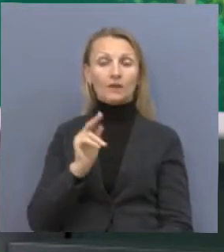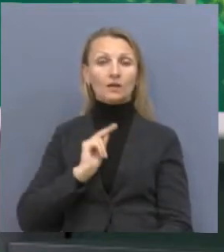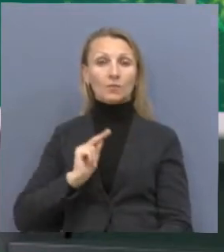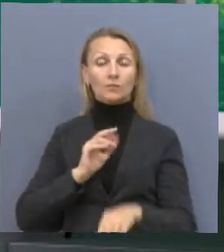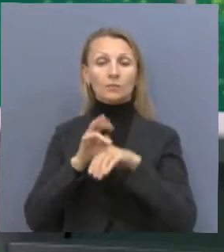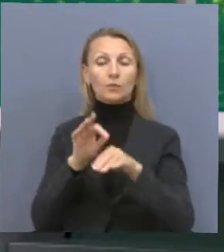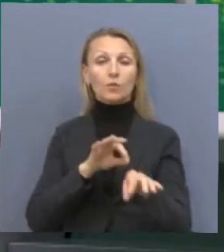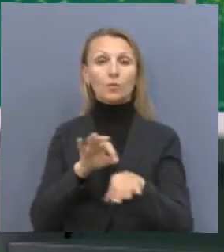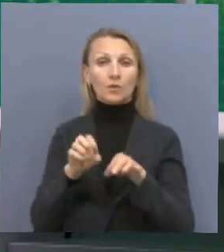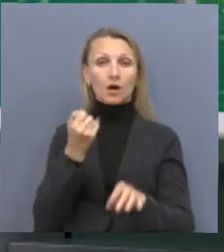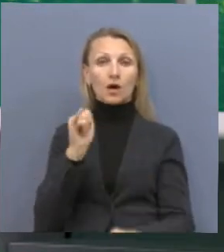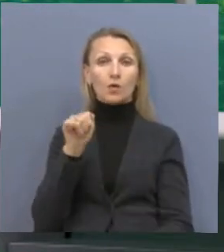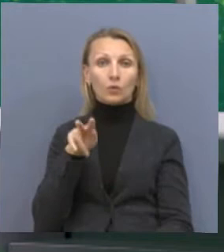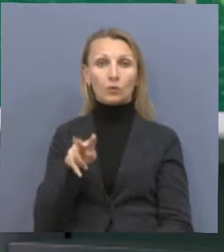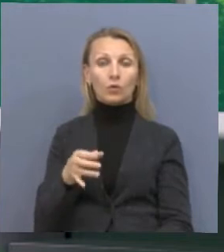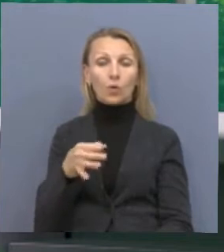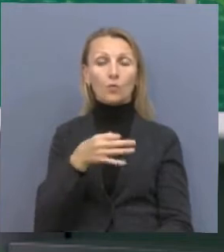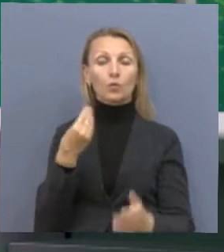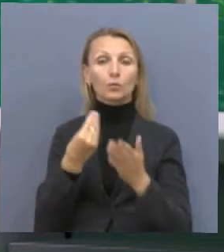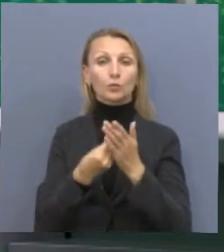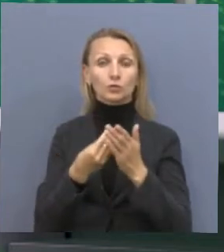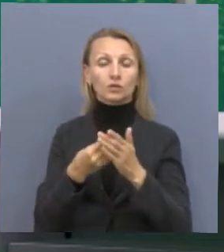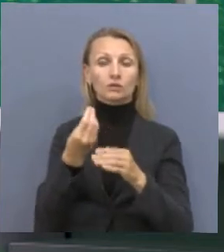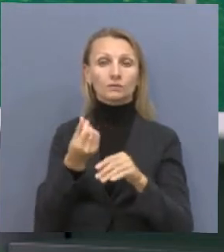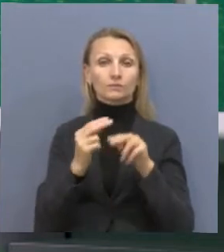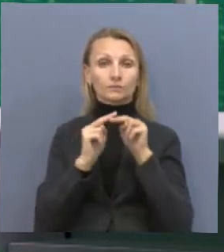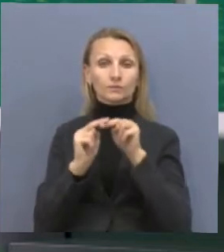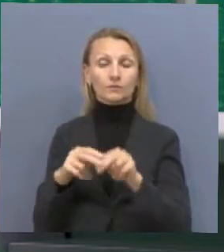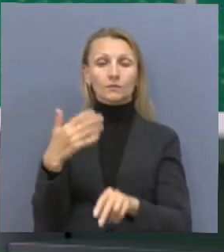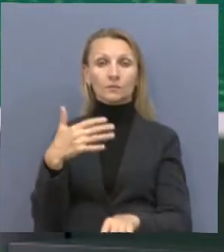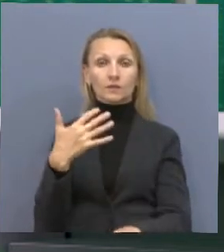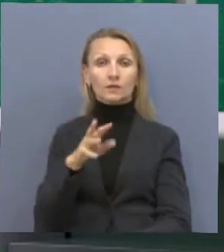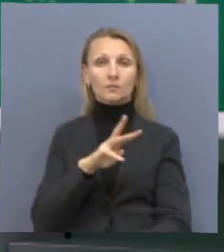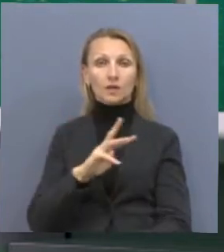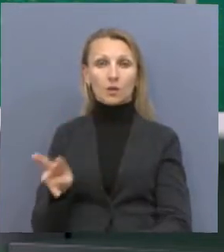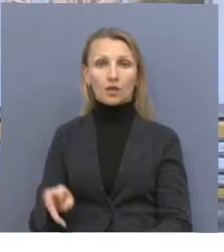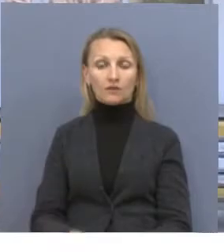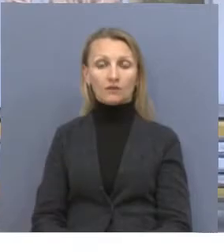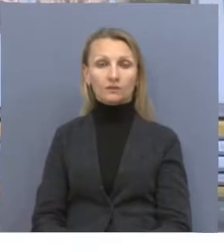рамках проекта АУЛ ЕЛБСГ из областного бюджета, выделено 50 миллионов тенге.